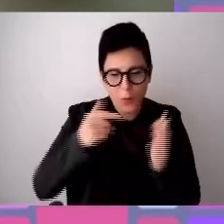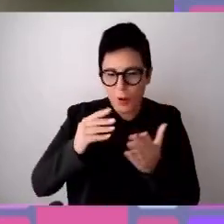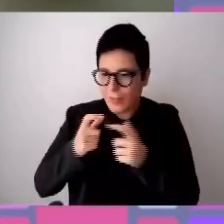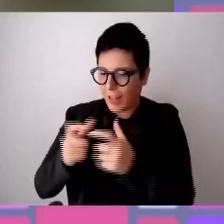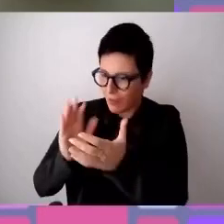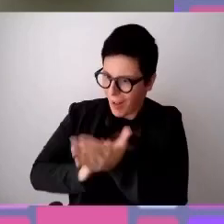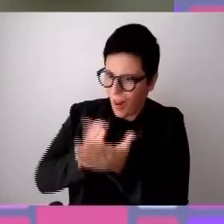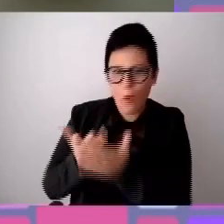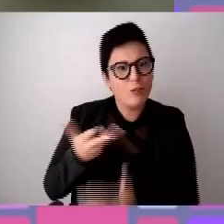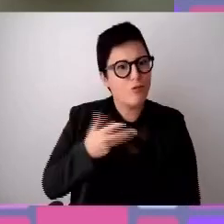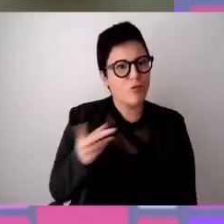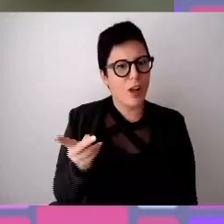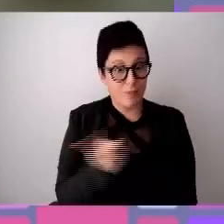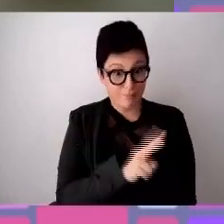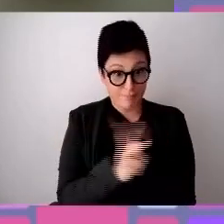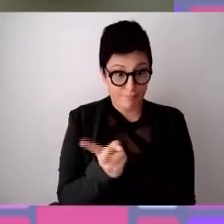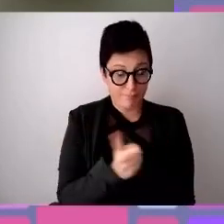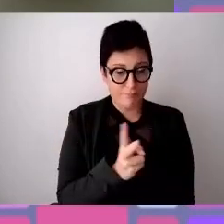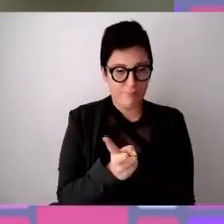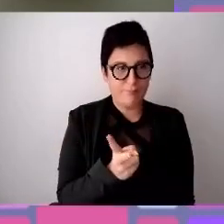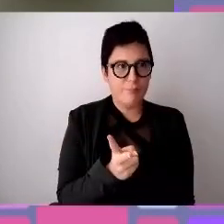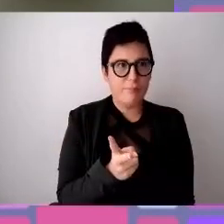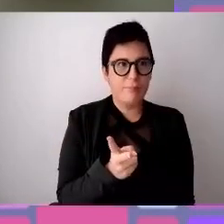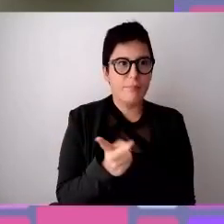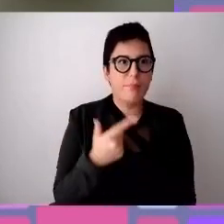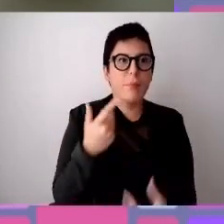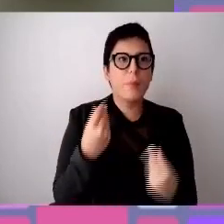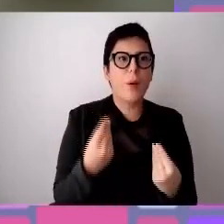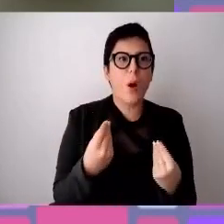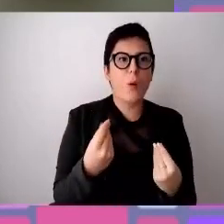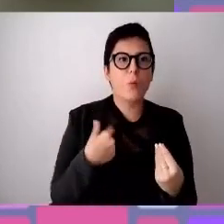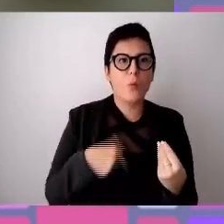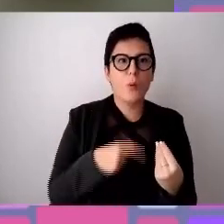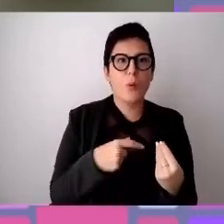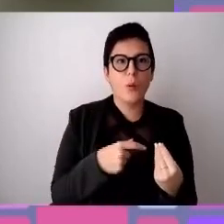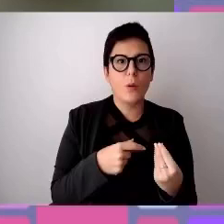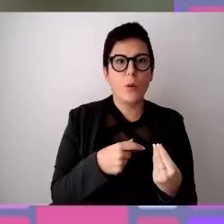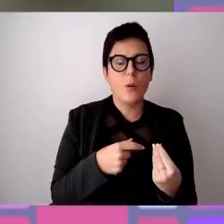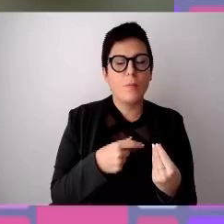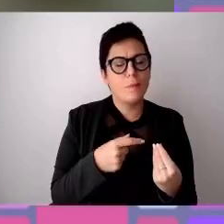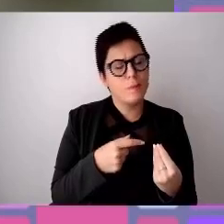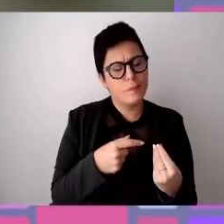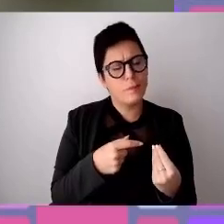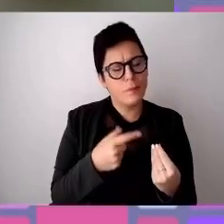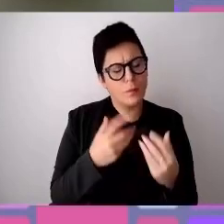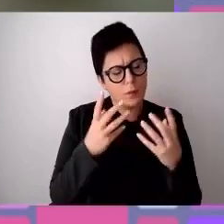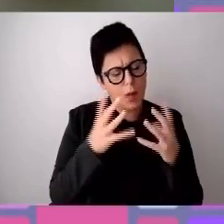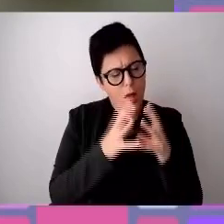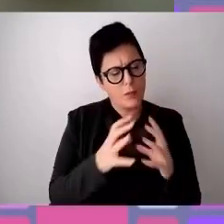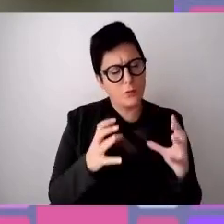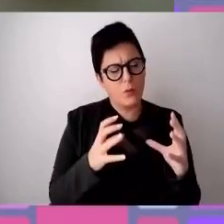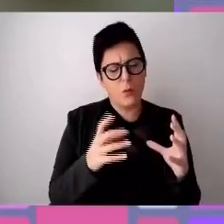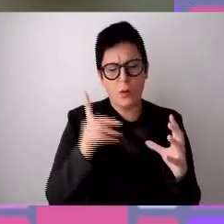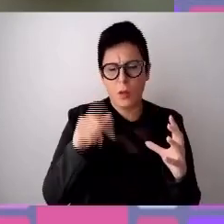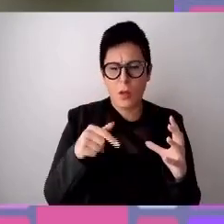conoscenza della propria organizzazione e di messa a fattore comune del